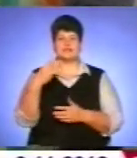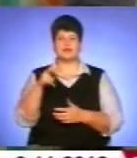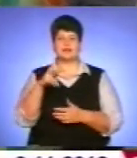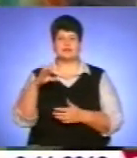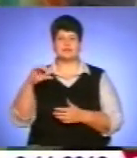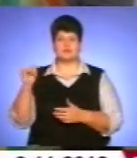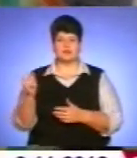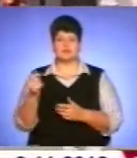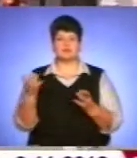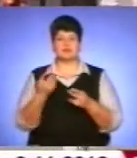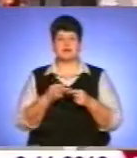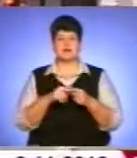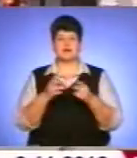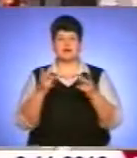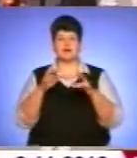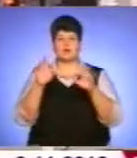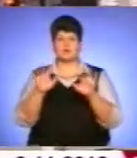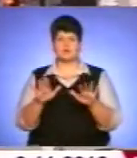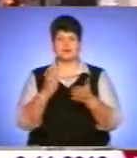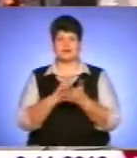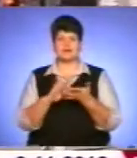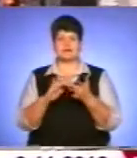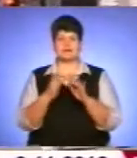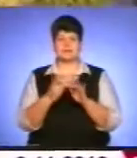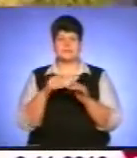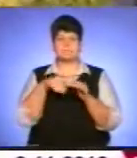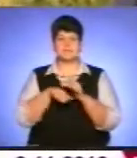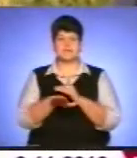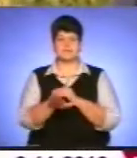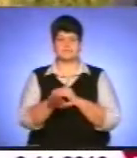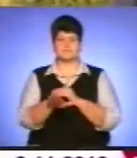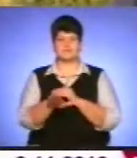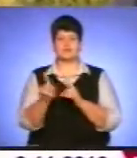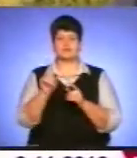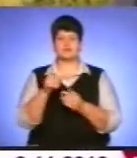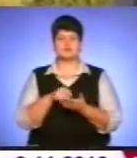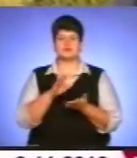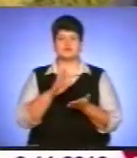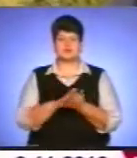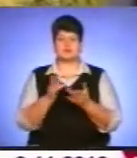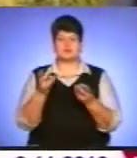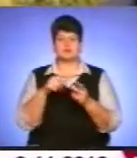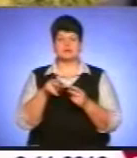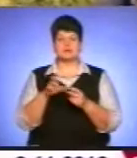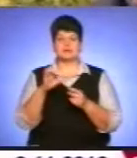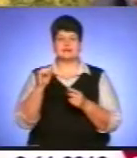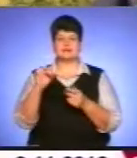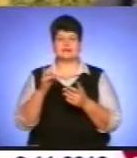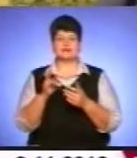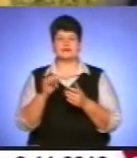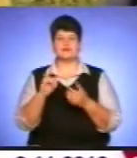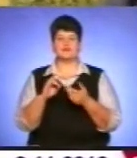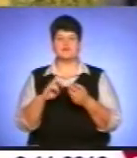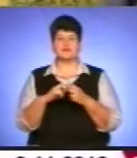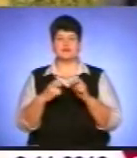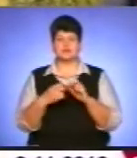Для цього потрібен комп'ютер з доступом до мережі інтернет і принтер. Для того, щоб зареєструватися, необхідно зайти на сайт Івано-Франківського регіонального центру